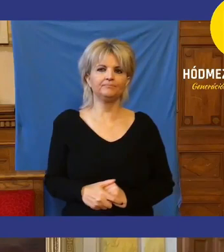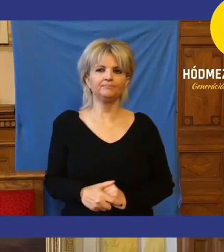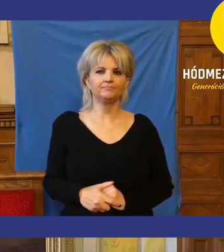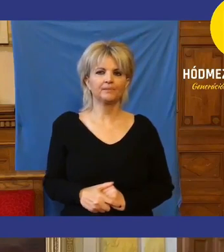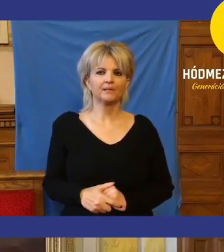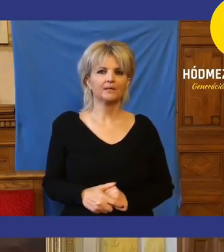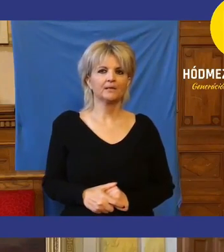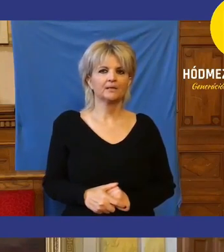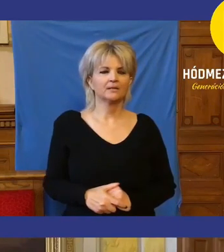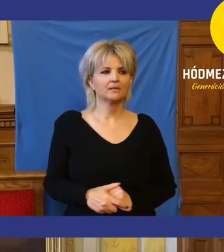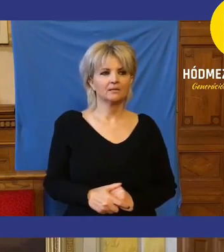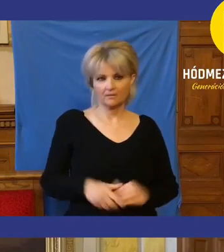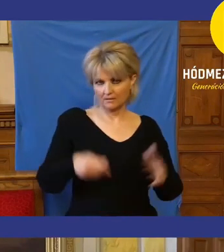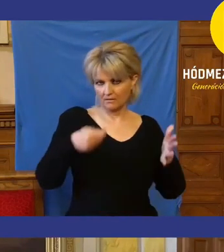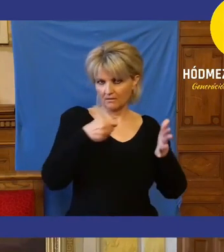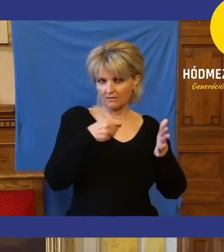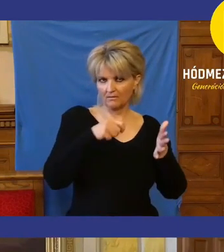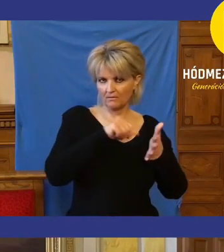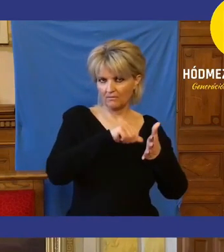Megvan ezt fizetve, képviselő?